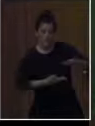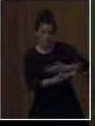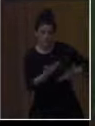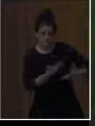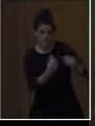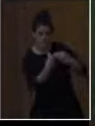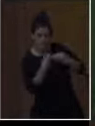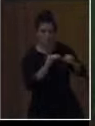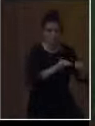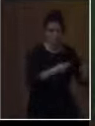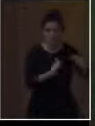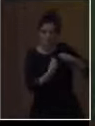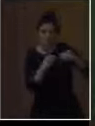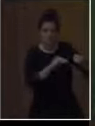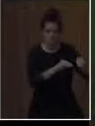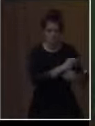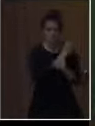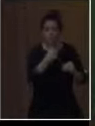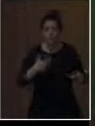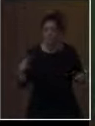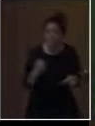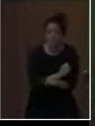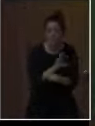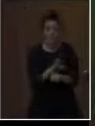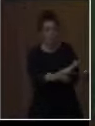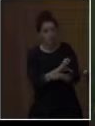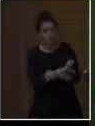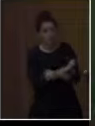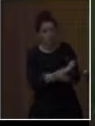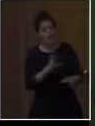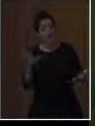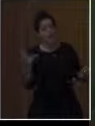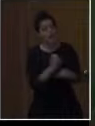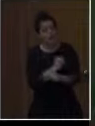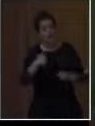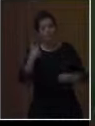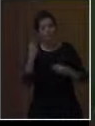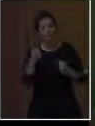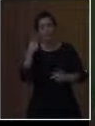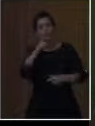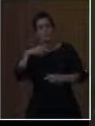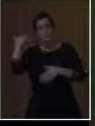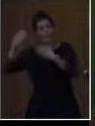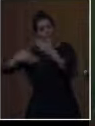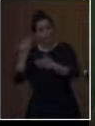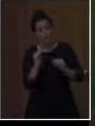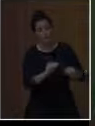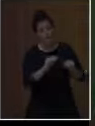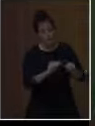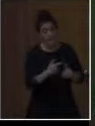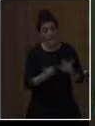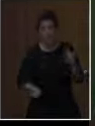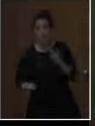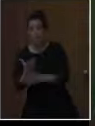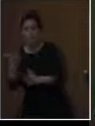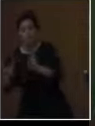έμαθα να χειρίζομαι υπολογιστές. Έμαθα να συνδυάζω παραδοσιακά και σύγχρονα μέσα διδασκαλίας και κυρίως συνειδητοποίησα ότι κάθε